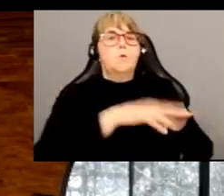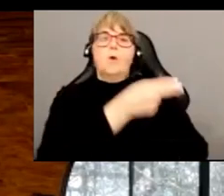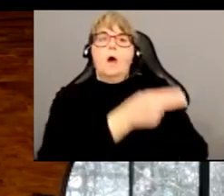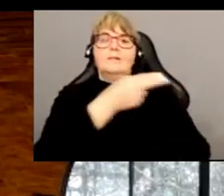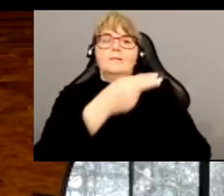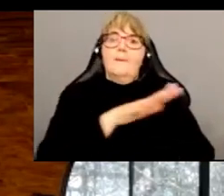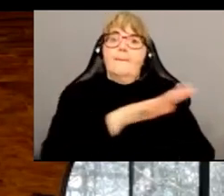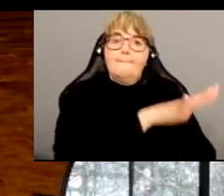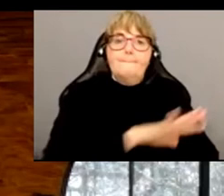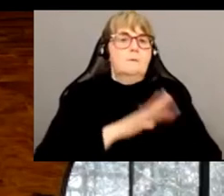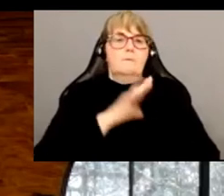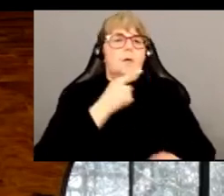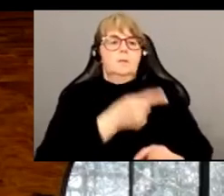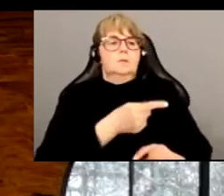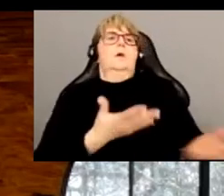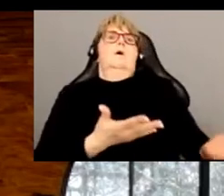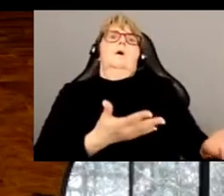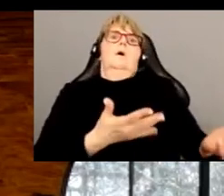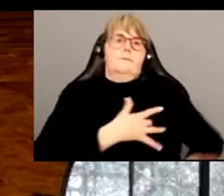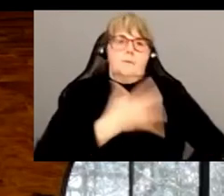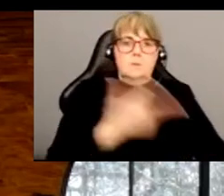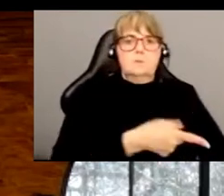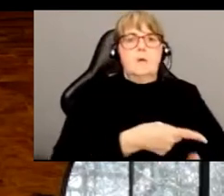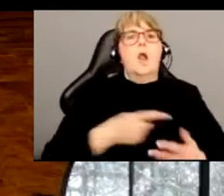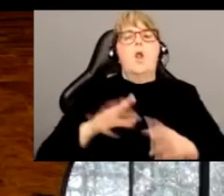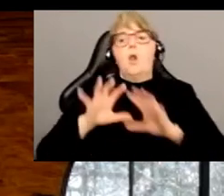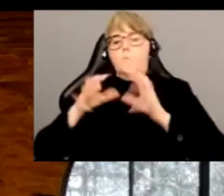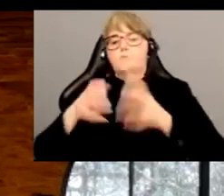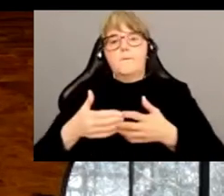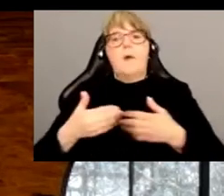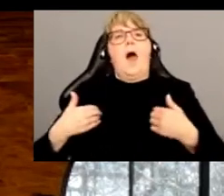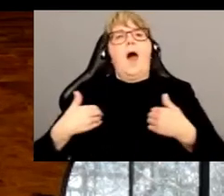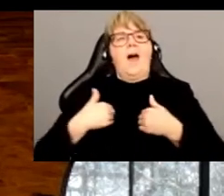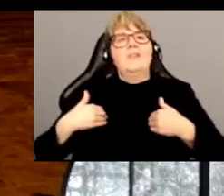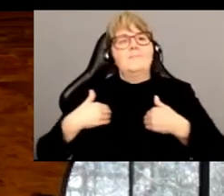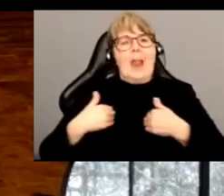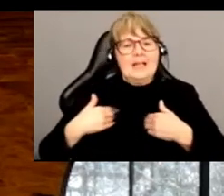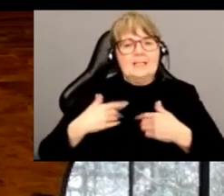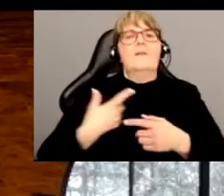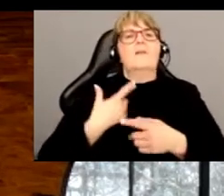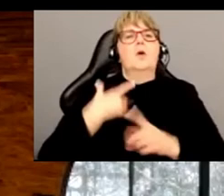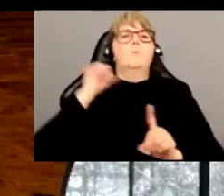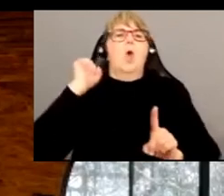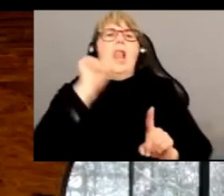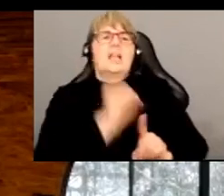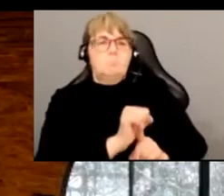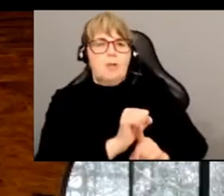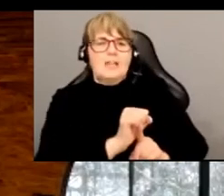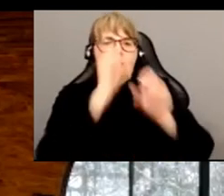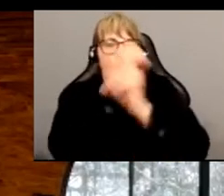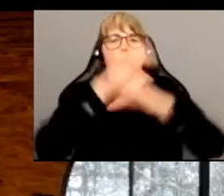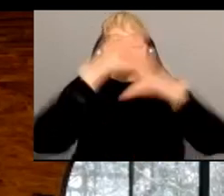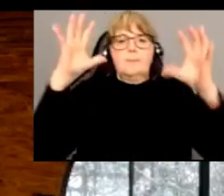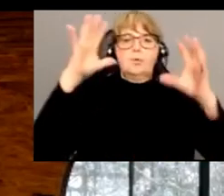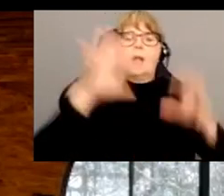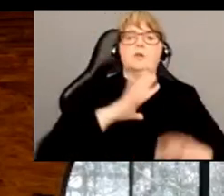en fait, ce qu'ils soupçonnent, ce qu'ils accusent, c'est de dire que le mouvement animaliste fait de l'exploitation conceptuelle du handicap. Donc,